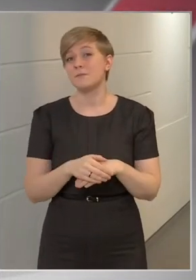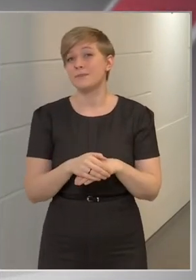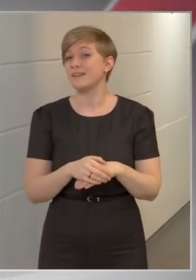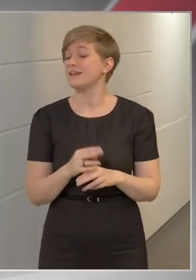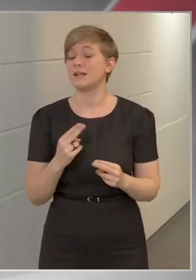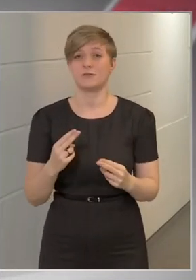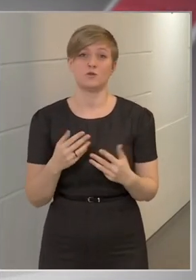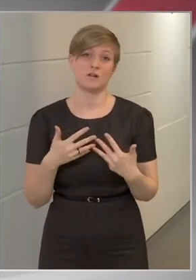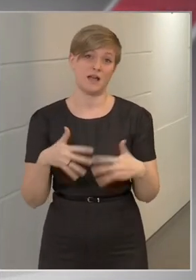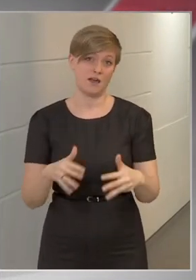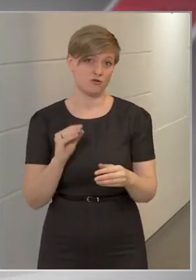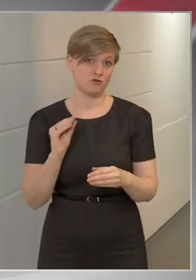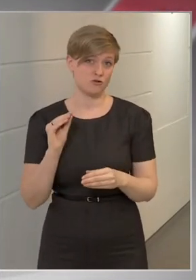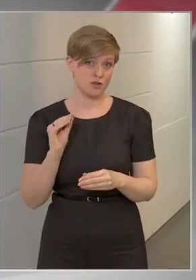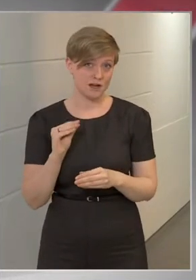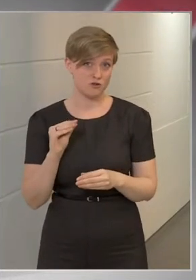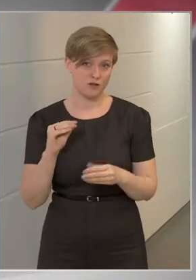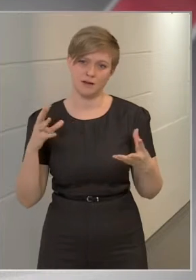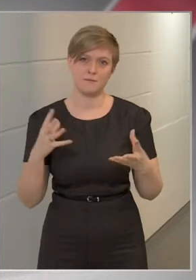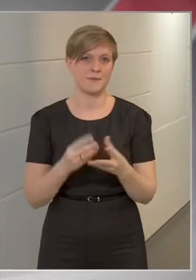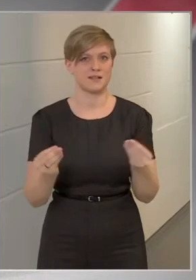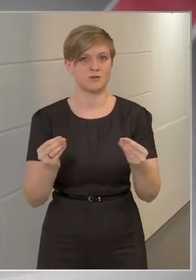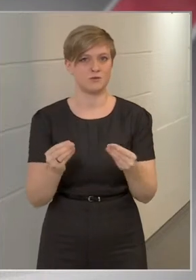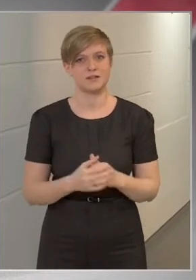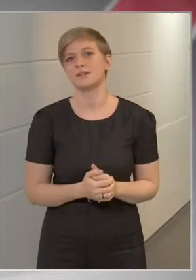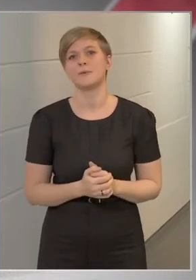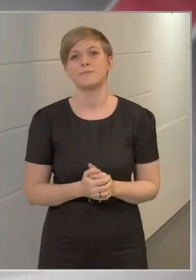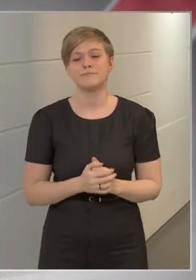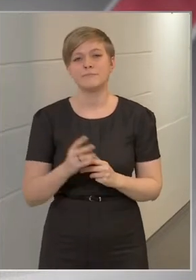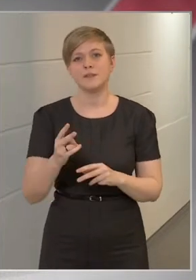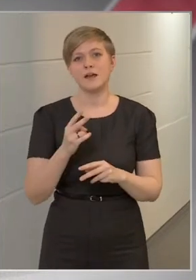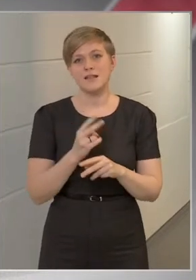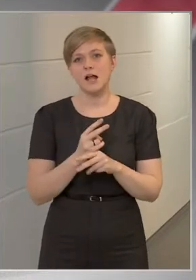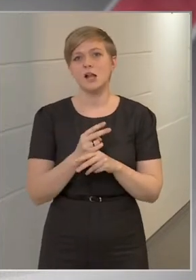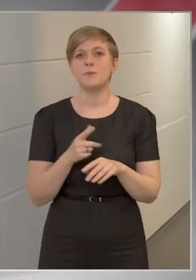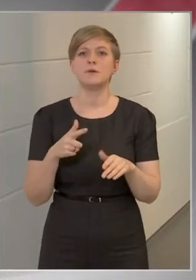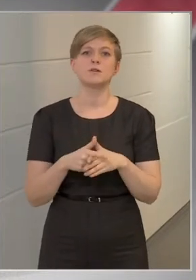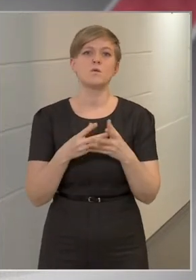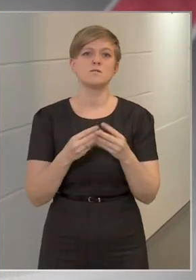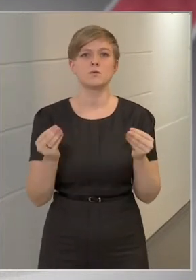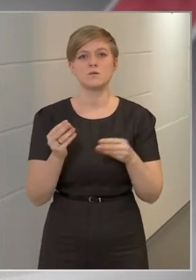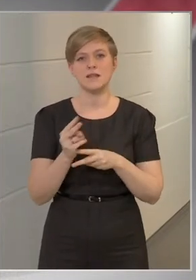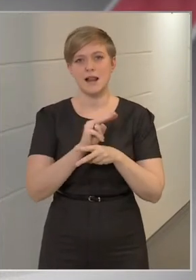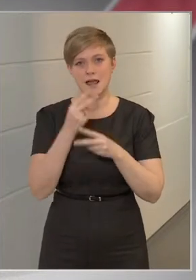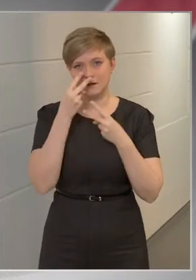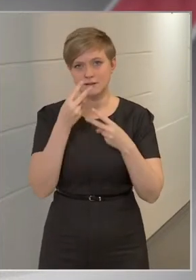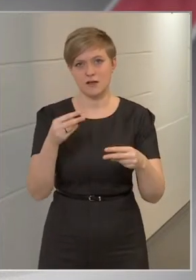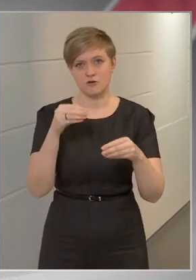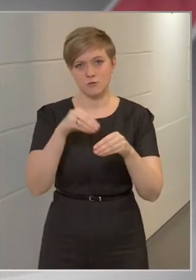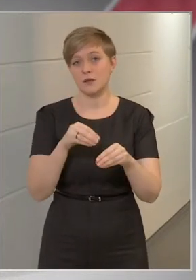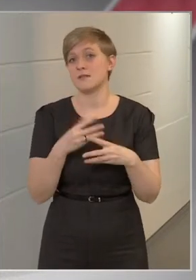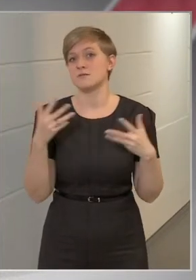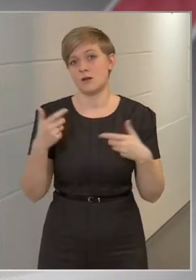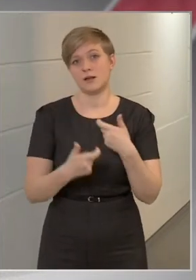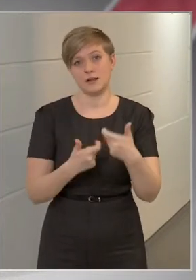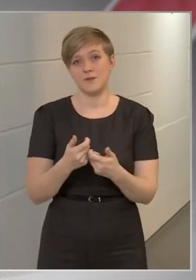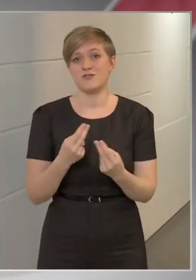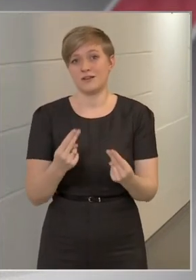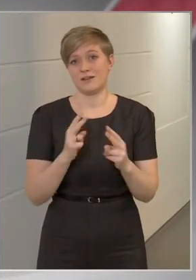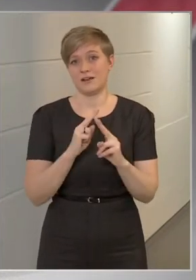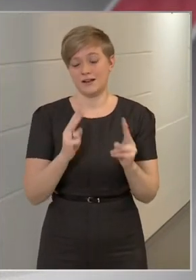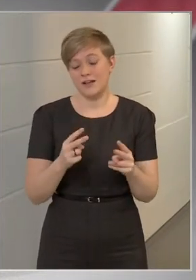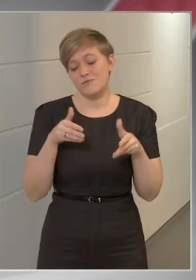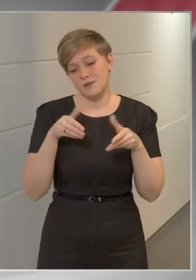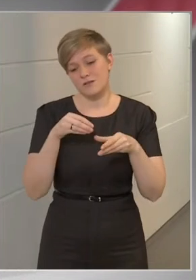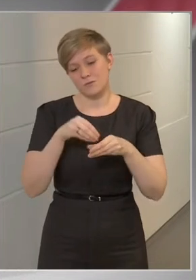rendkívül káros jelenséget megszünteti az állami közgyógyállátásban. Szerintem ez egy nagy lépés, szerintem ezt értékelni kell, és